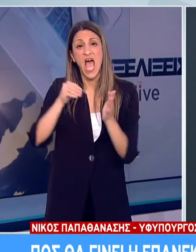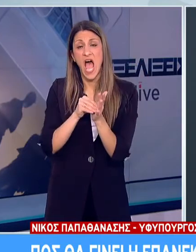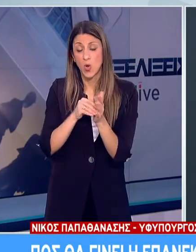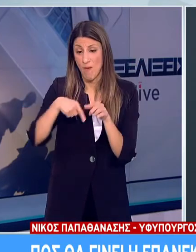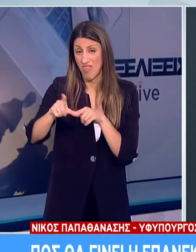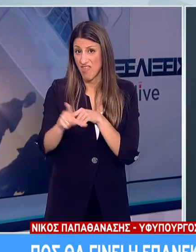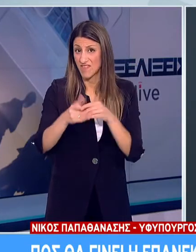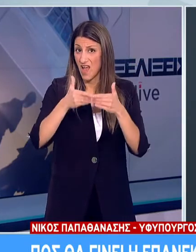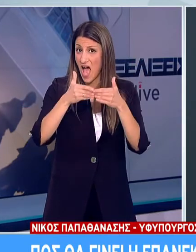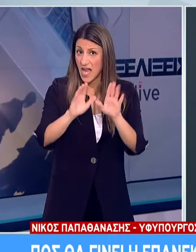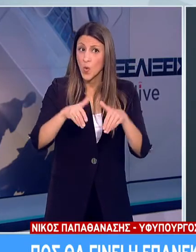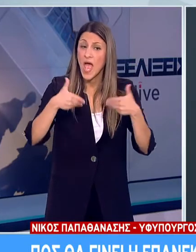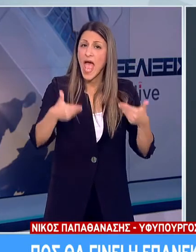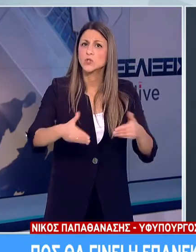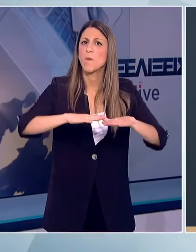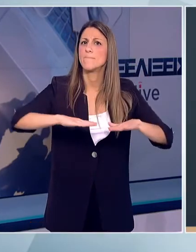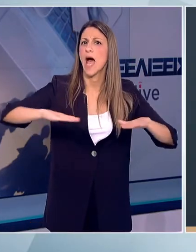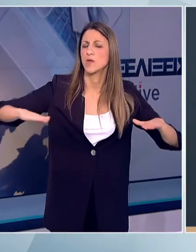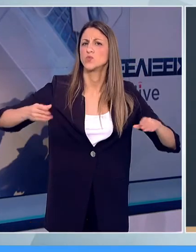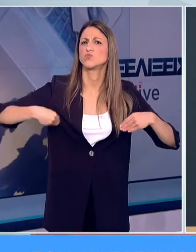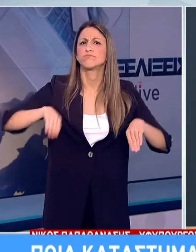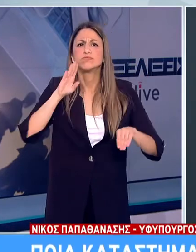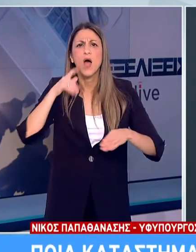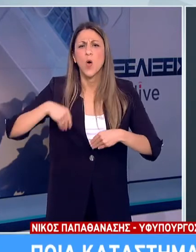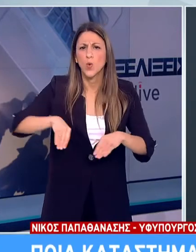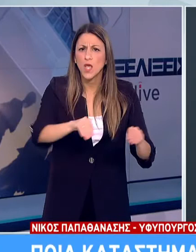λιανικό εμπόριο σε υπαίθριους πάγκους και αγορές,